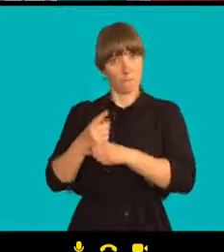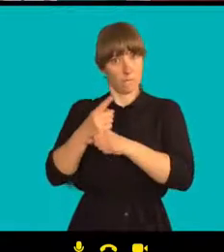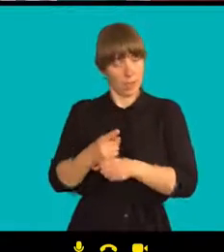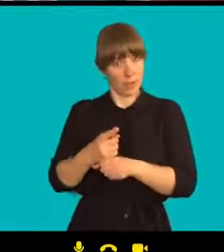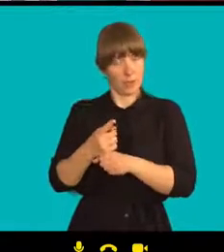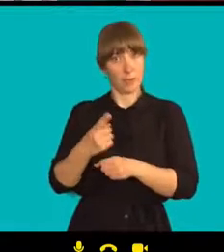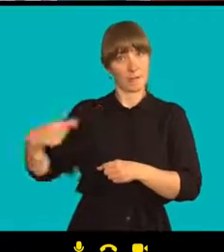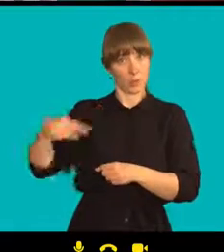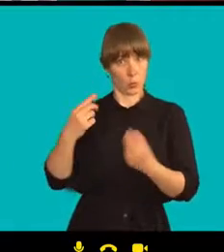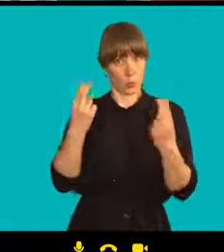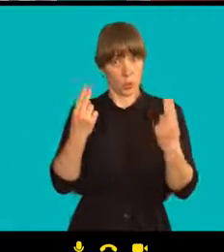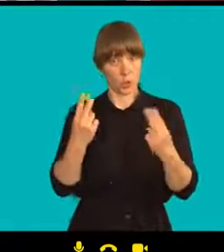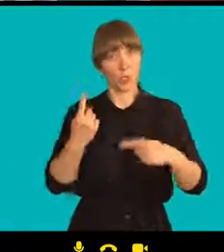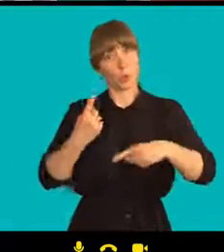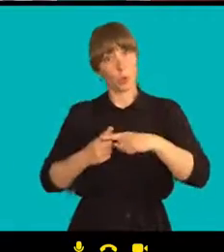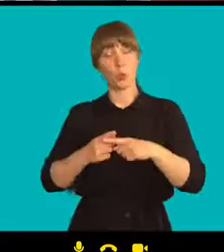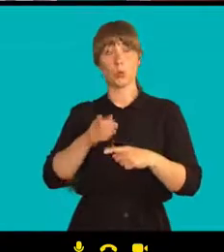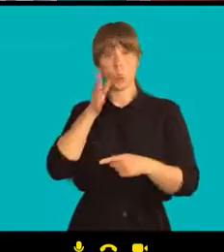zopakovat, tak zní dotaz.